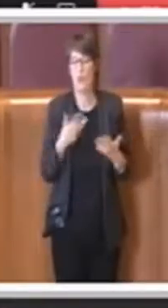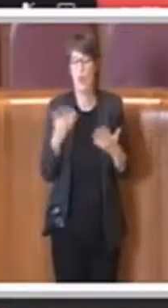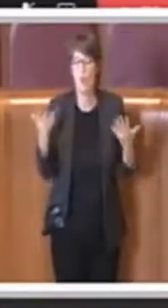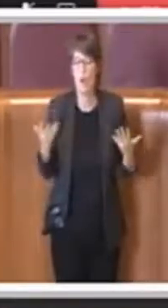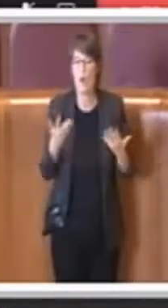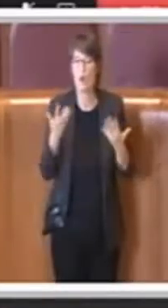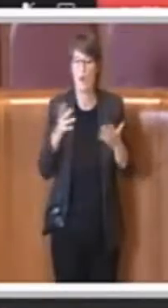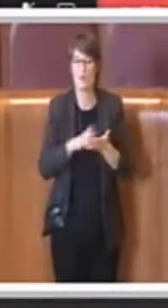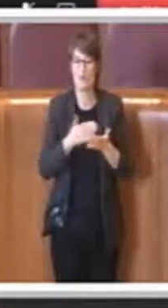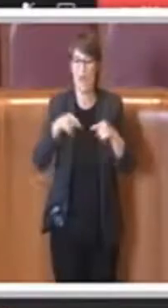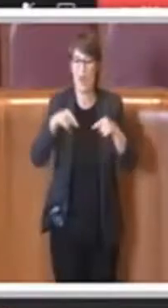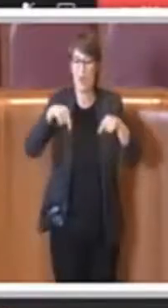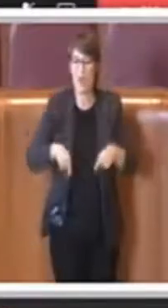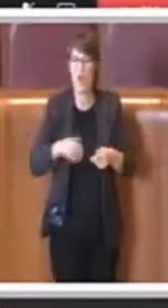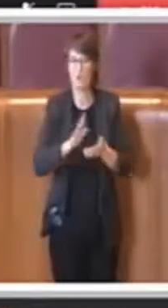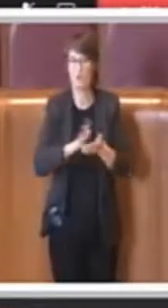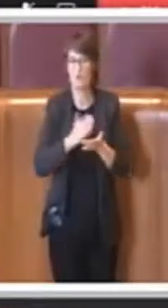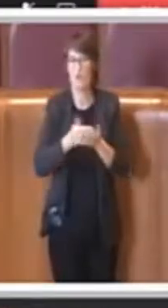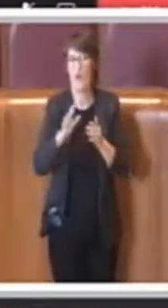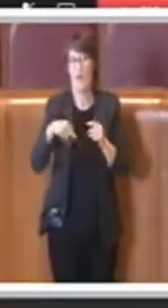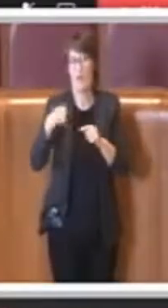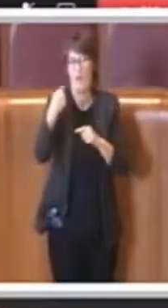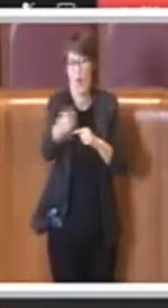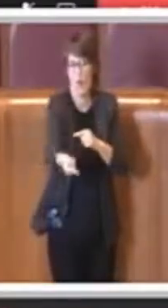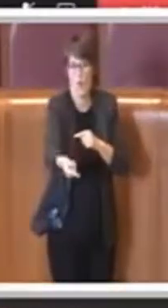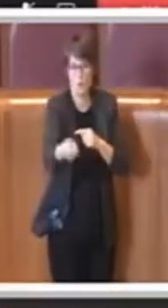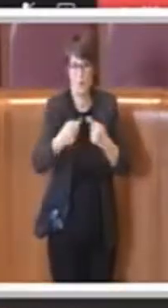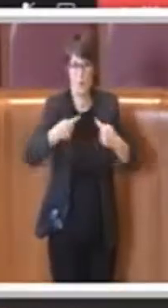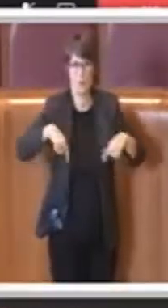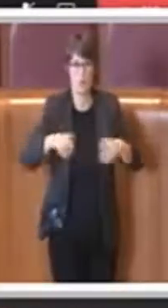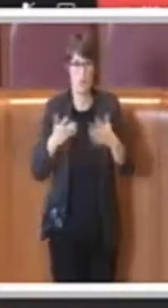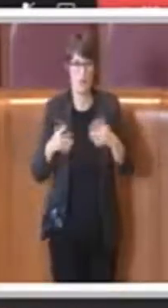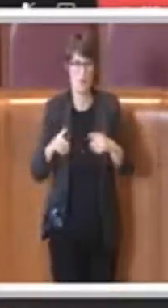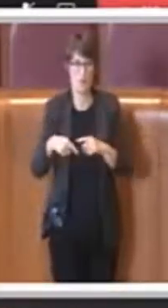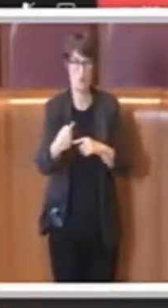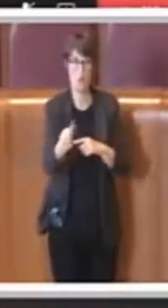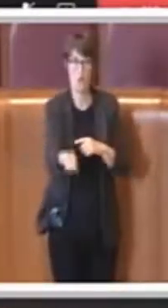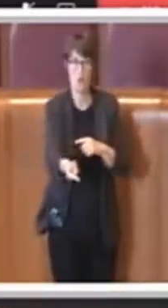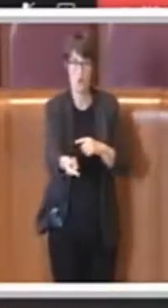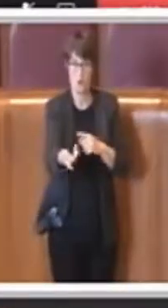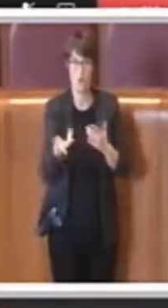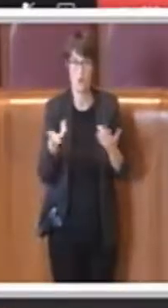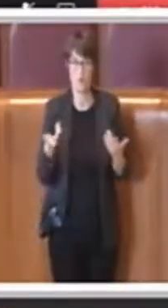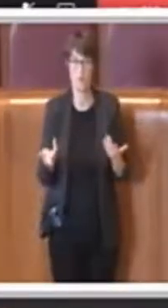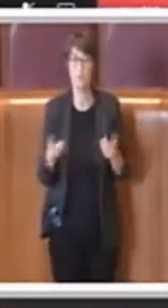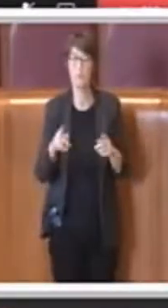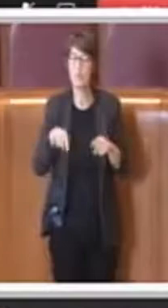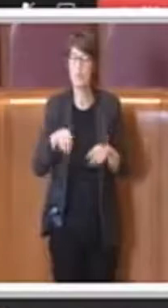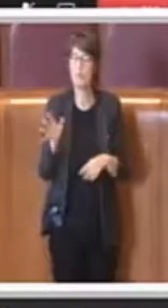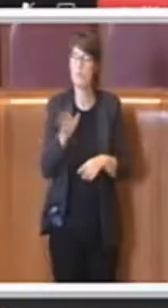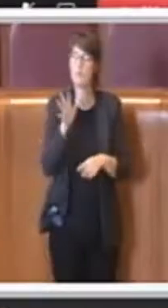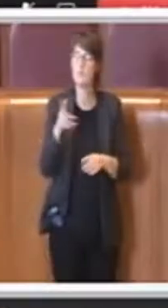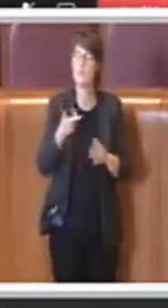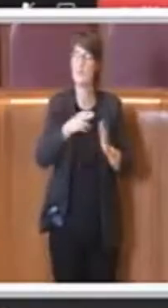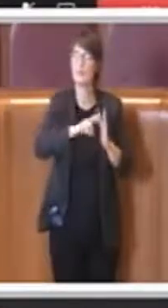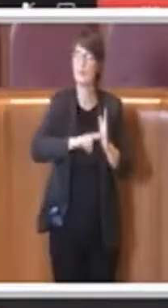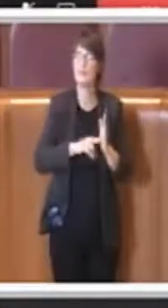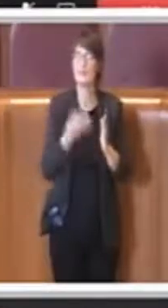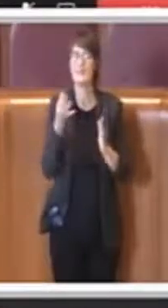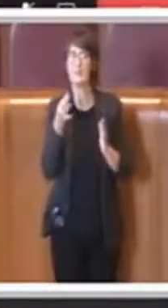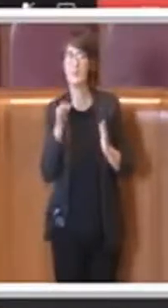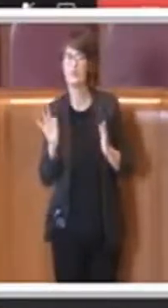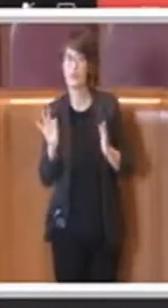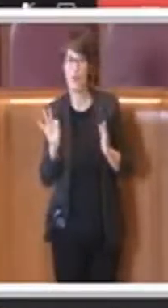e c'è una questione legata ovviamente anche all'attuazione di una serie di normative speciali che sono già state chieste